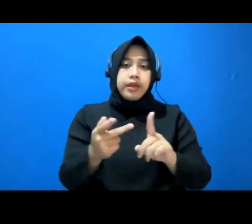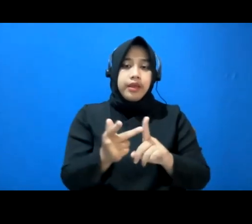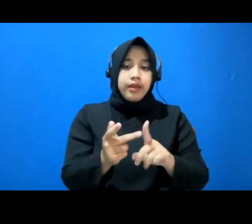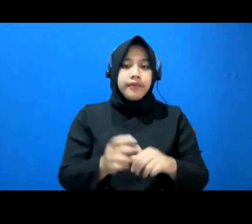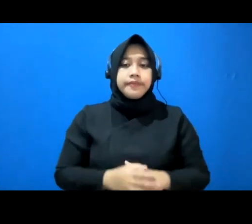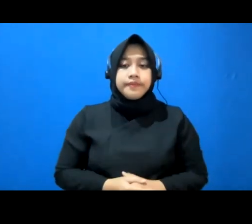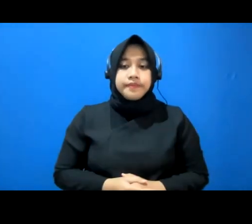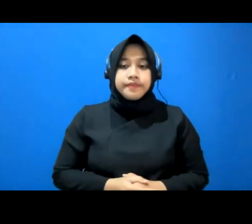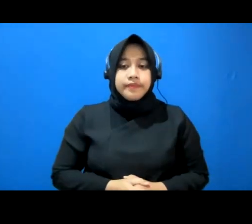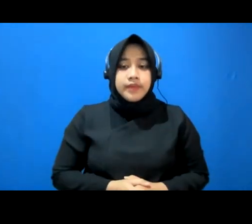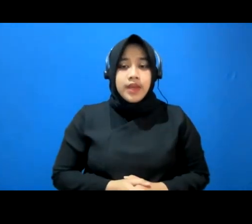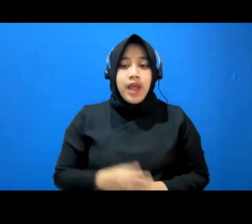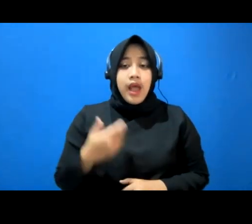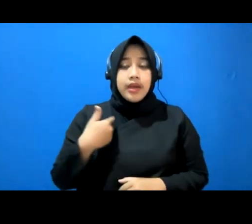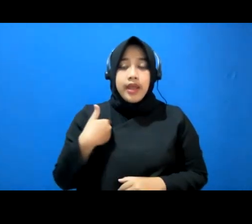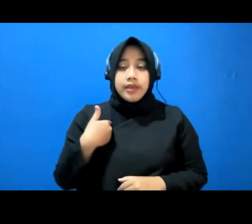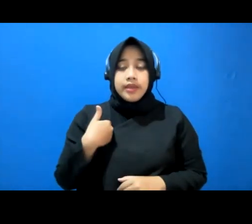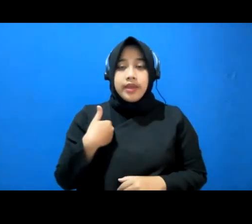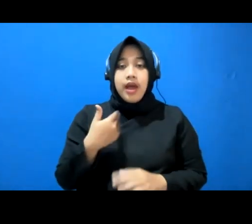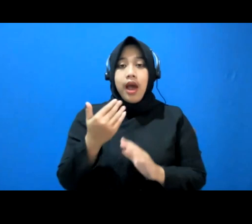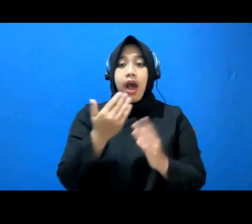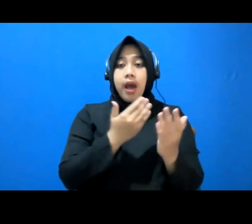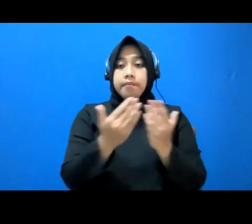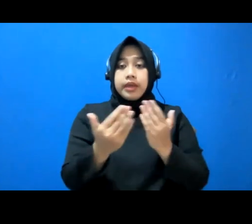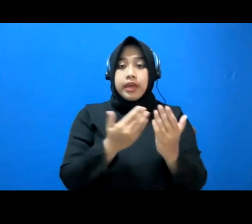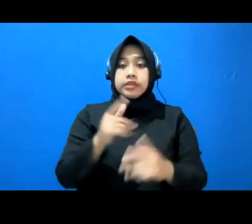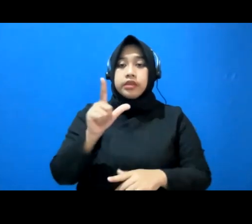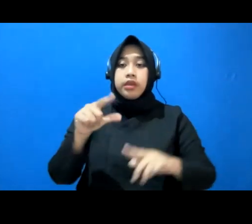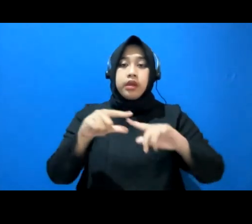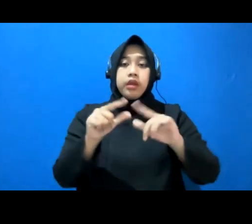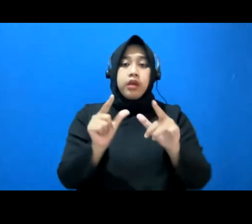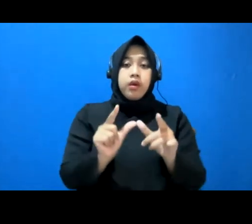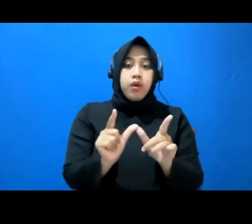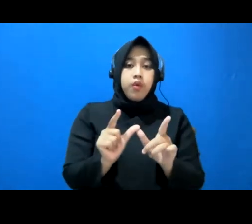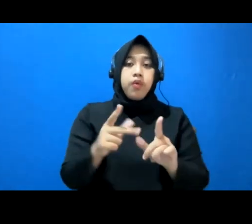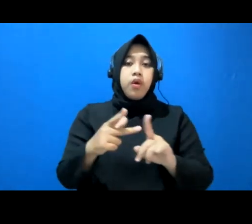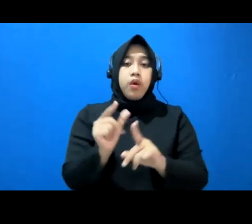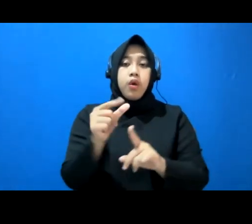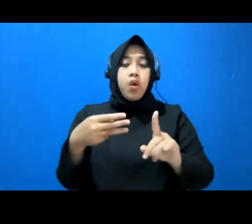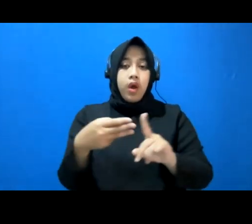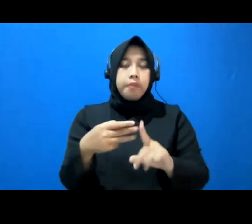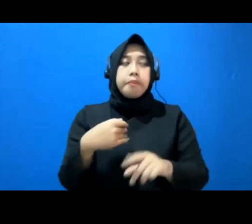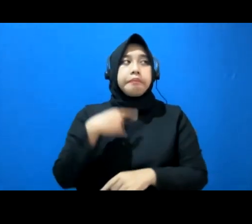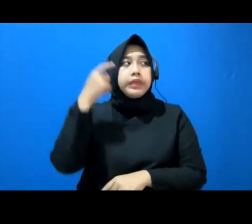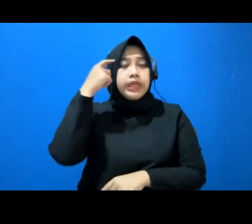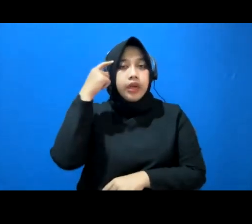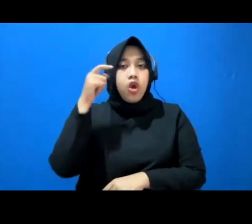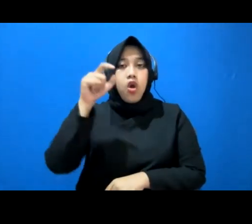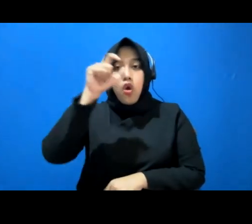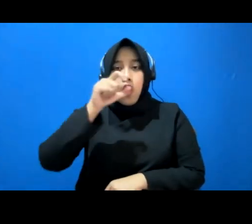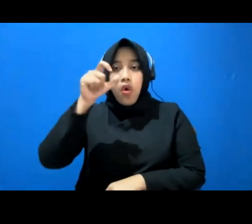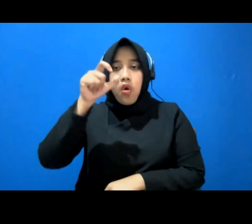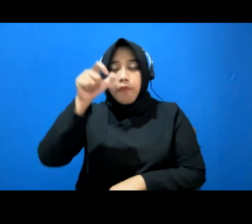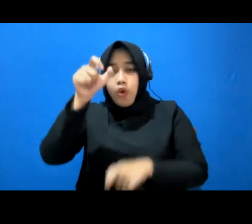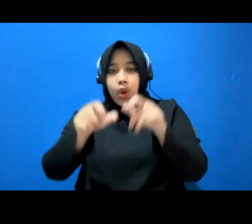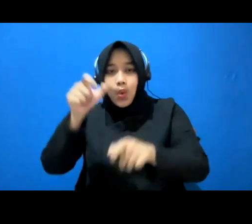Dengan adanya aplikasi Low Hub ini, asumsinya pencari keadilan, atau pencari jasa